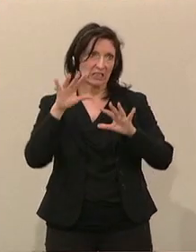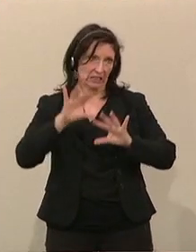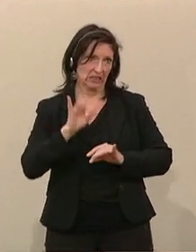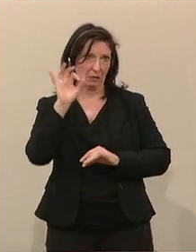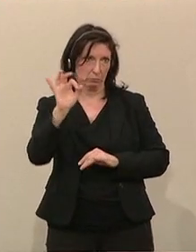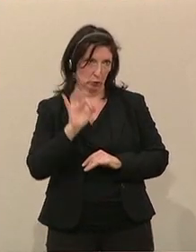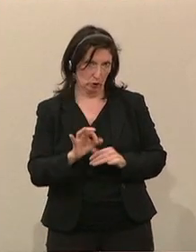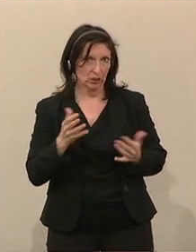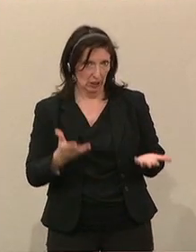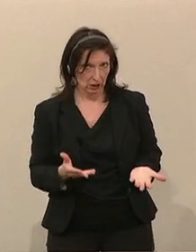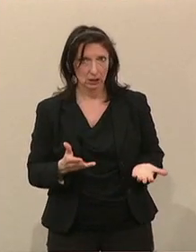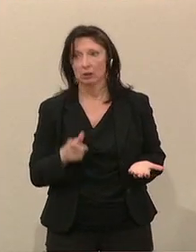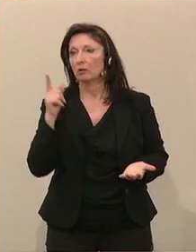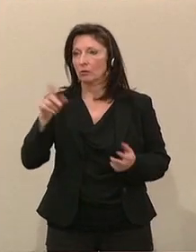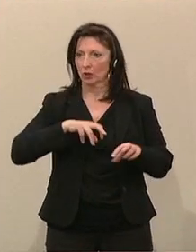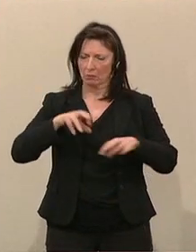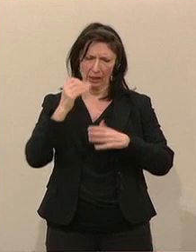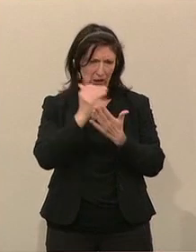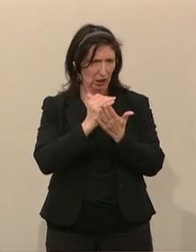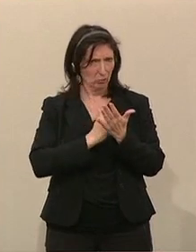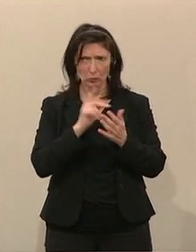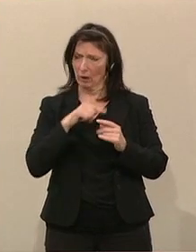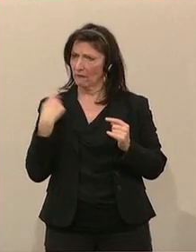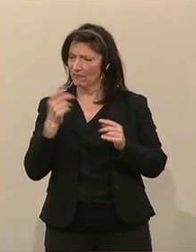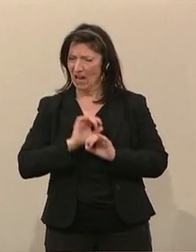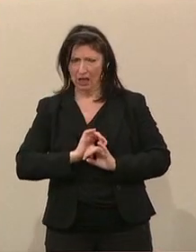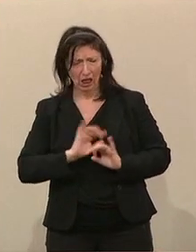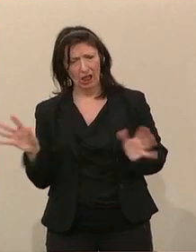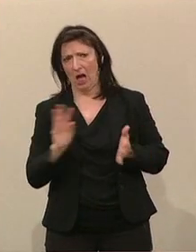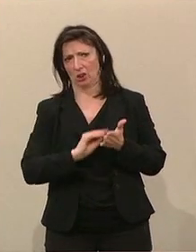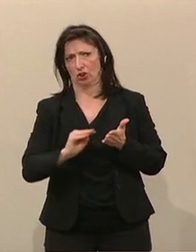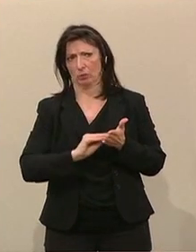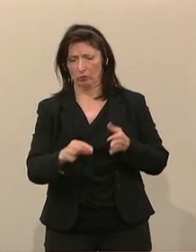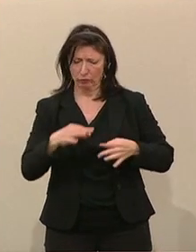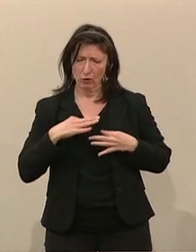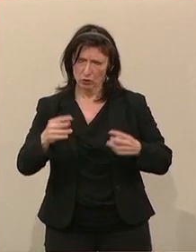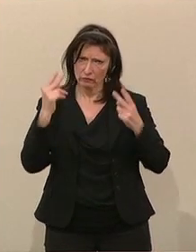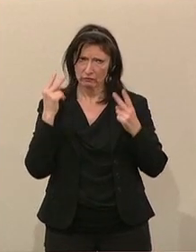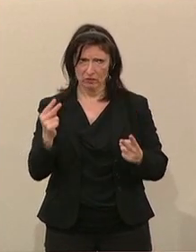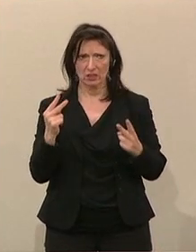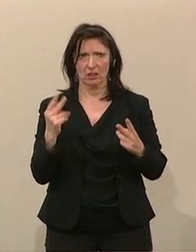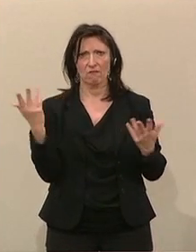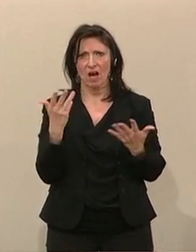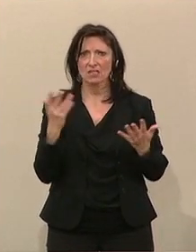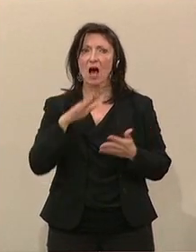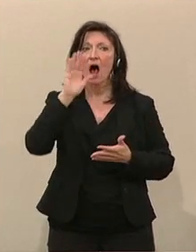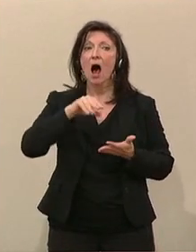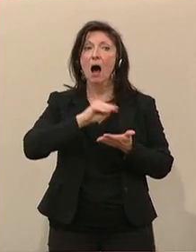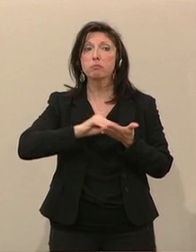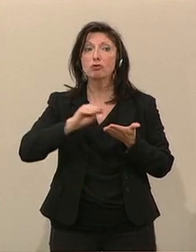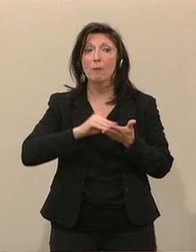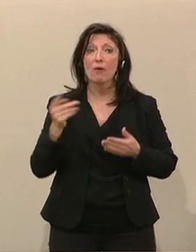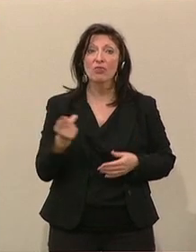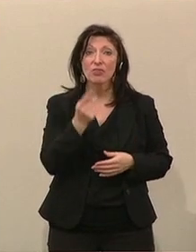Regierungsprogramm klar festgehalten, dass es uns ein wichtiges Anliegen ist, die Abschreibungsdauern